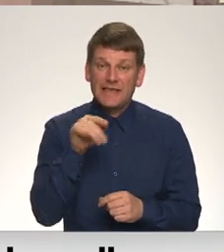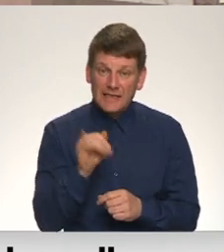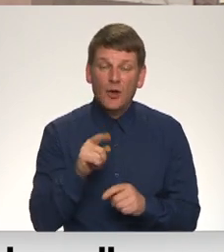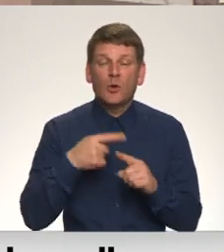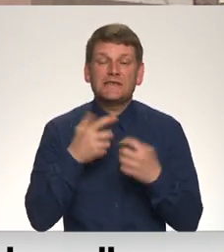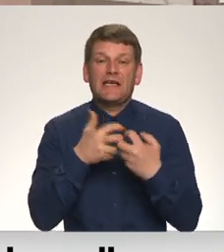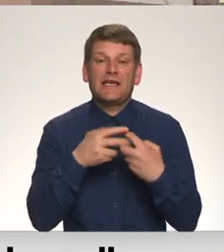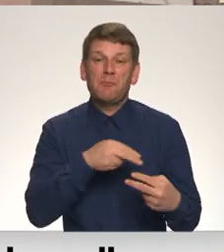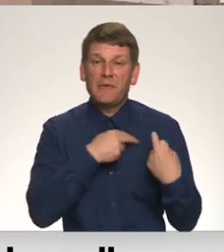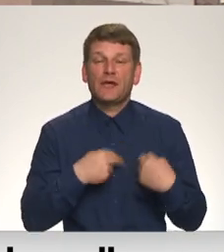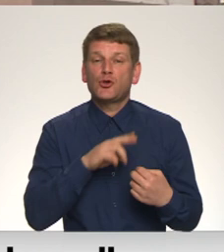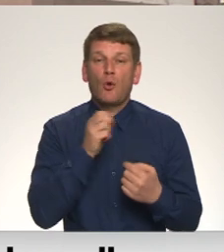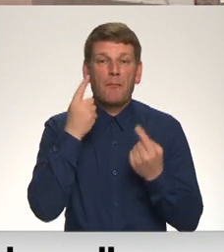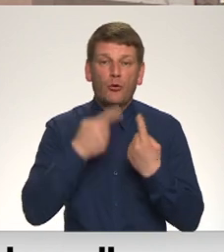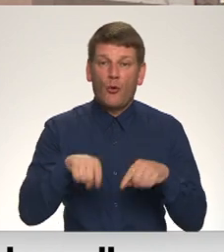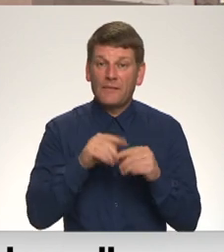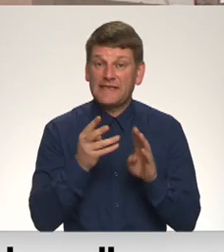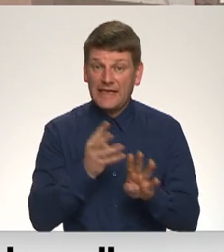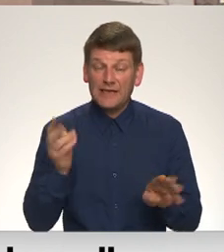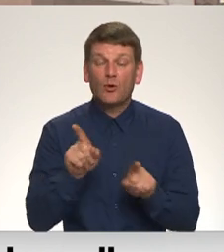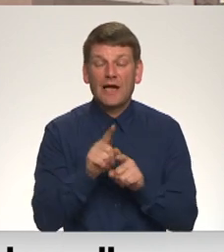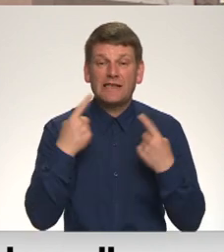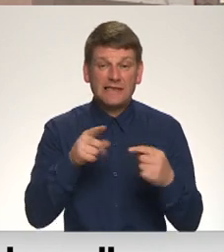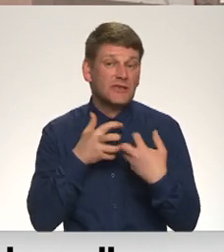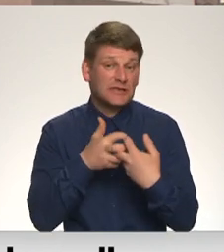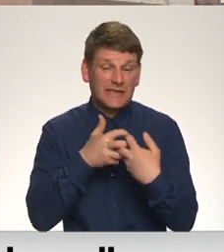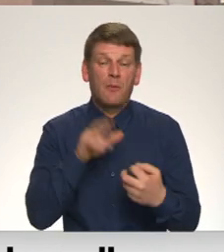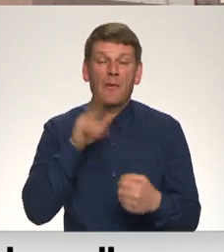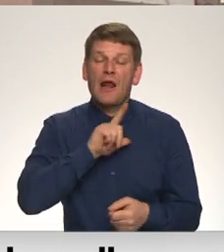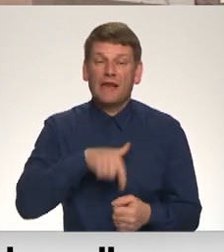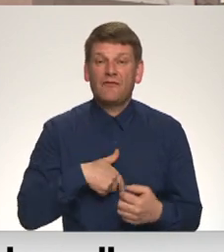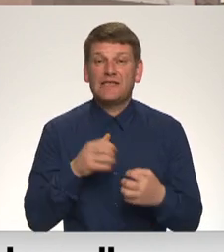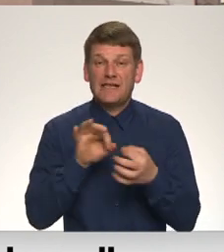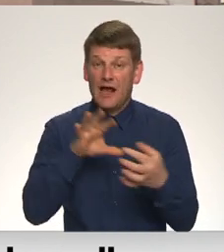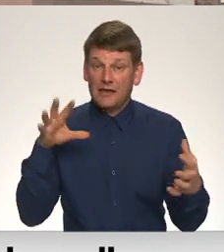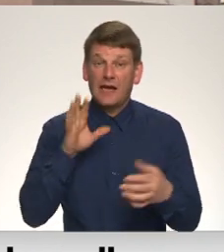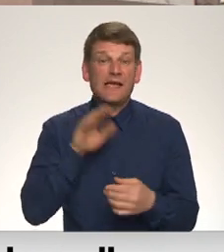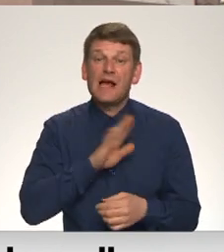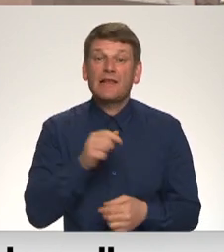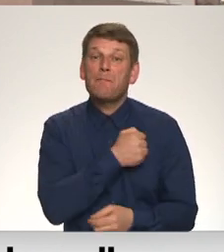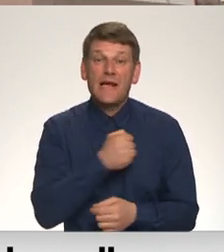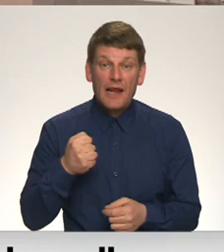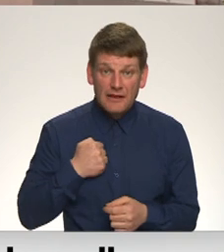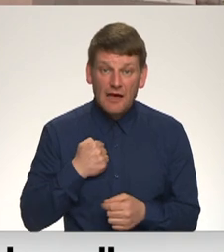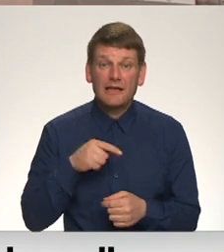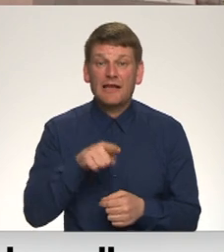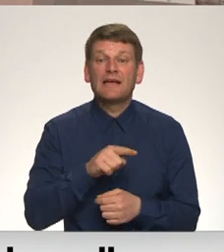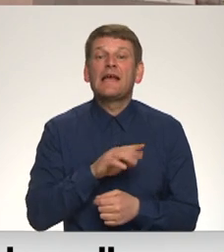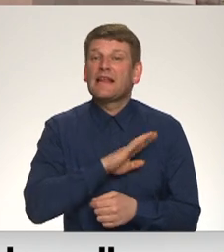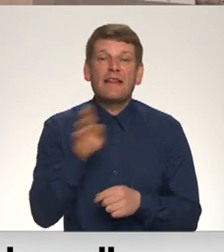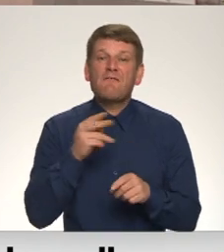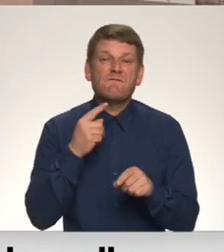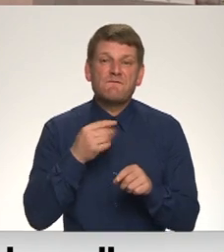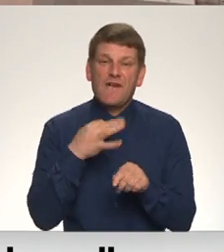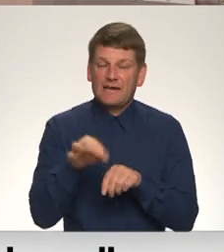centrālās padomas rindām, gan arī citus cīnītājus par Latvijas neatkarību, jo, ja ne militāra, tad nevardarbīga